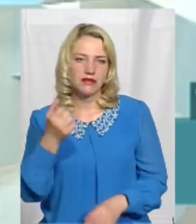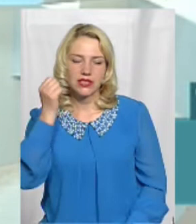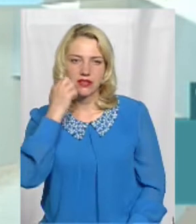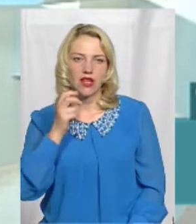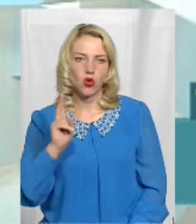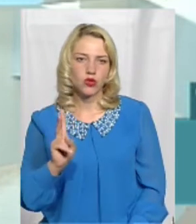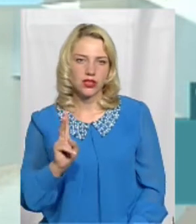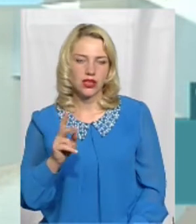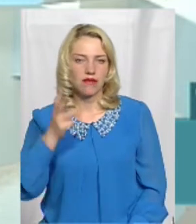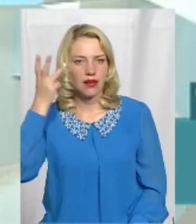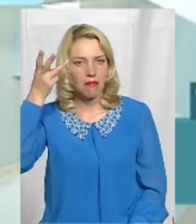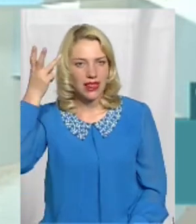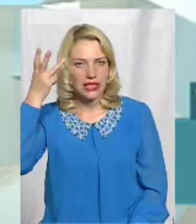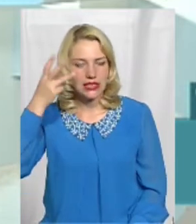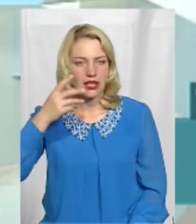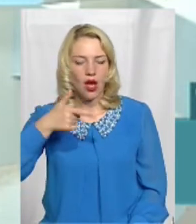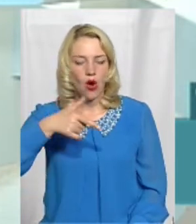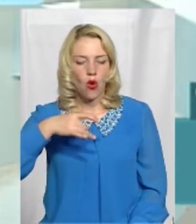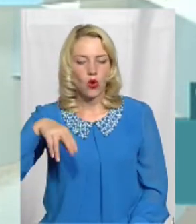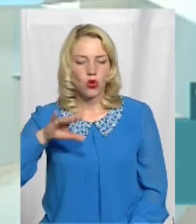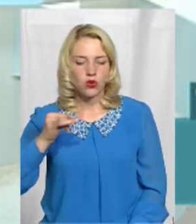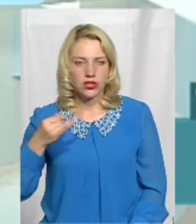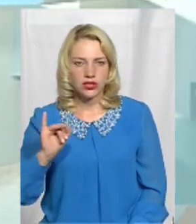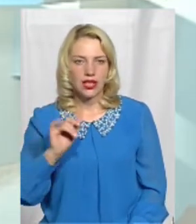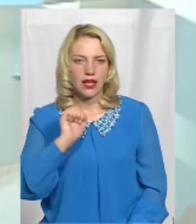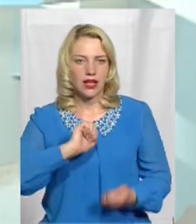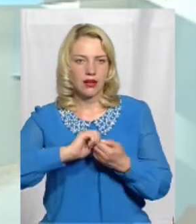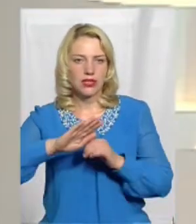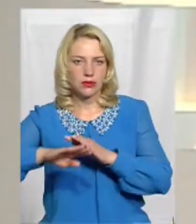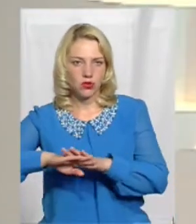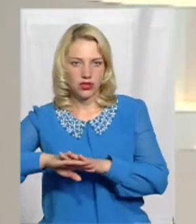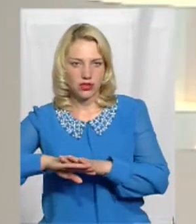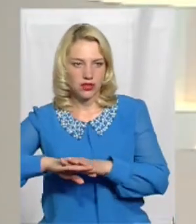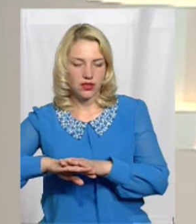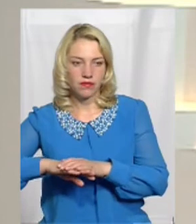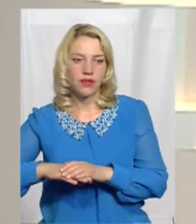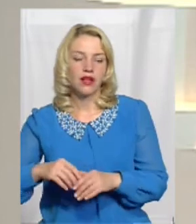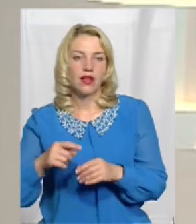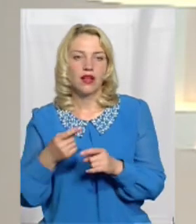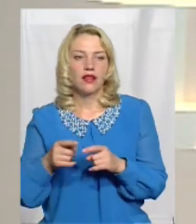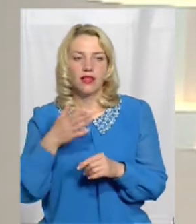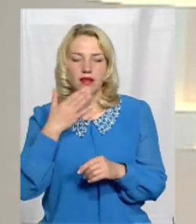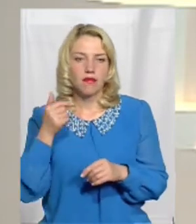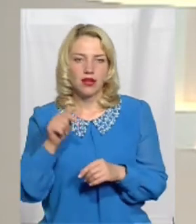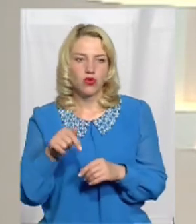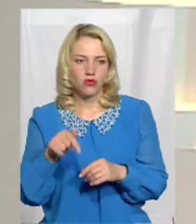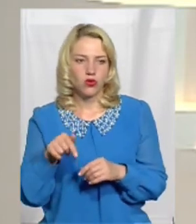Старокостянтинівський, Хмельницький, Городоцький та Кам'янсподільський От немає в цьому